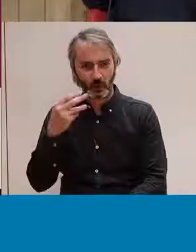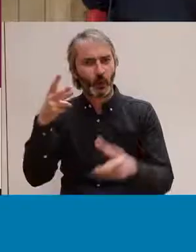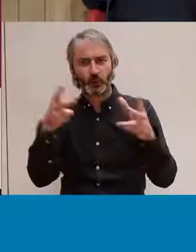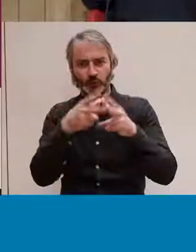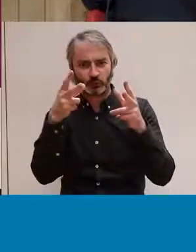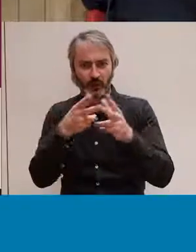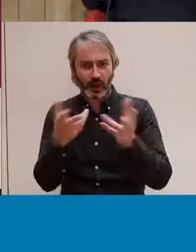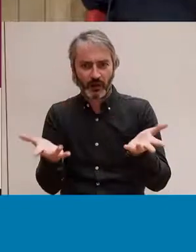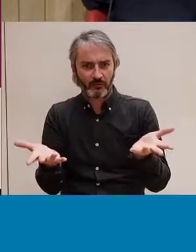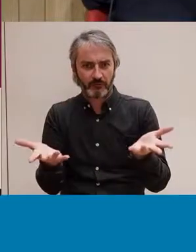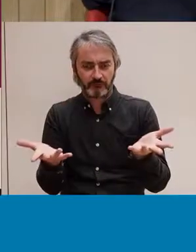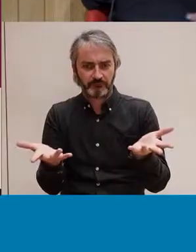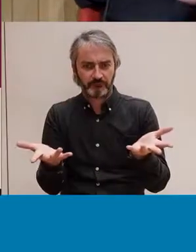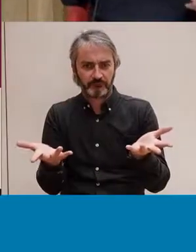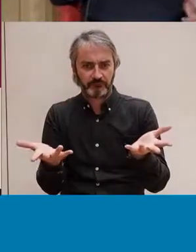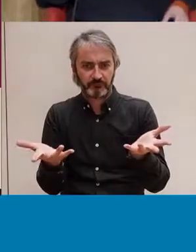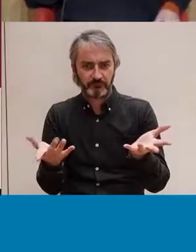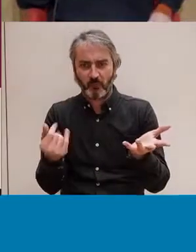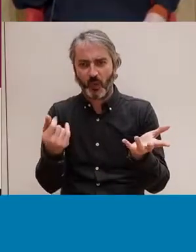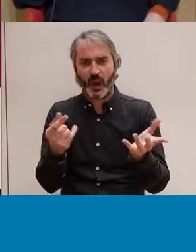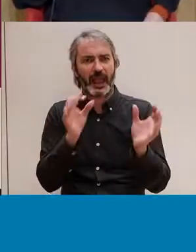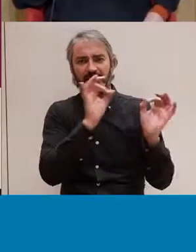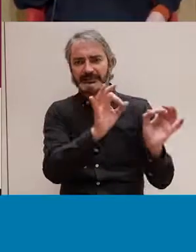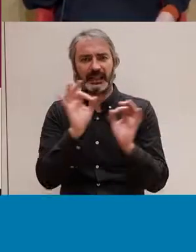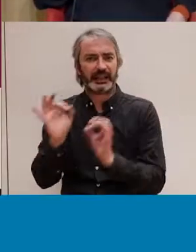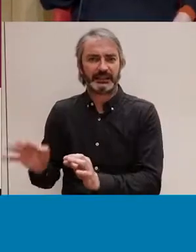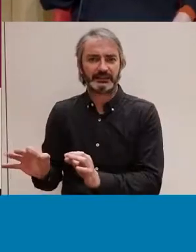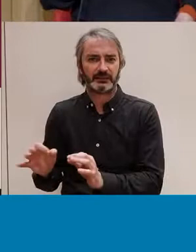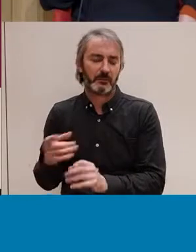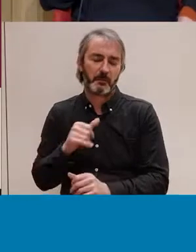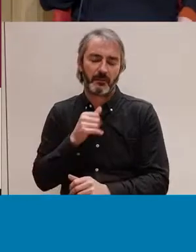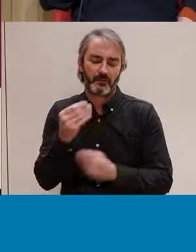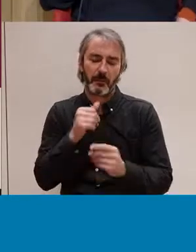és una cosa que està com molt naturalitzada.